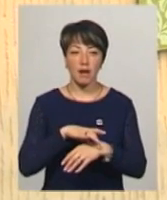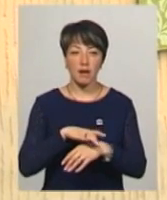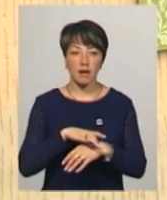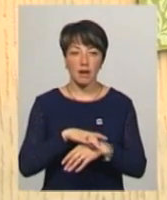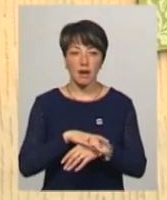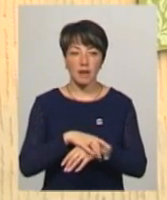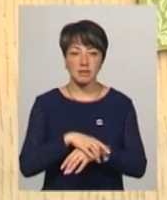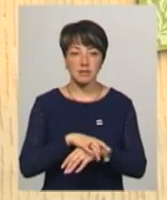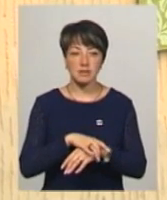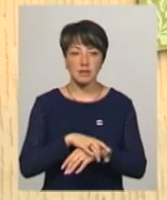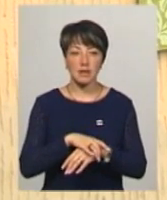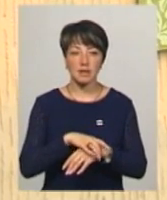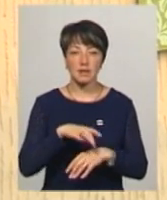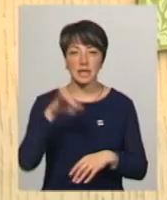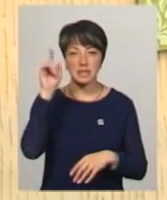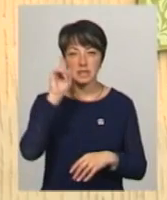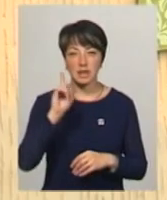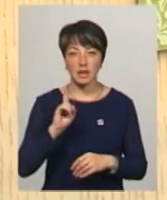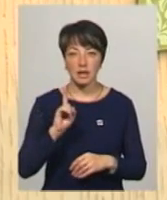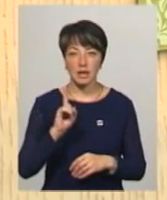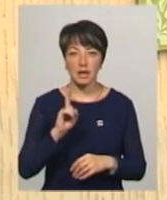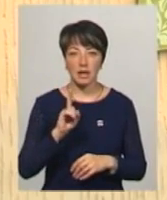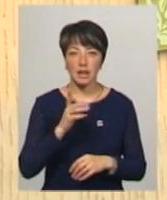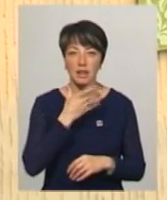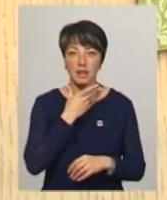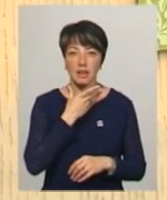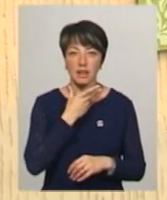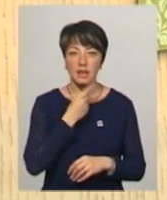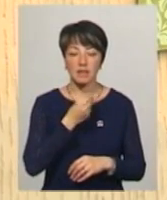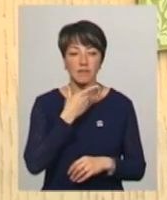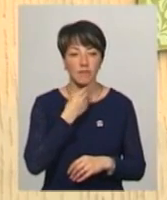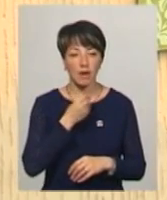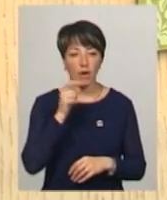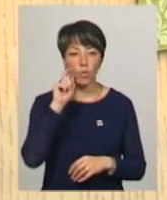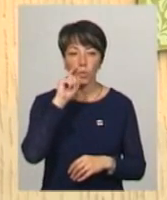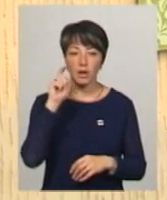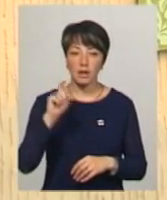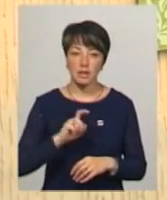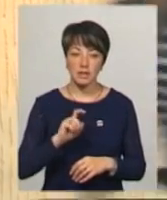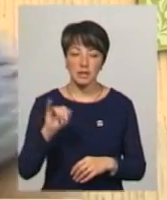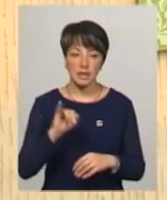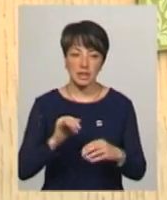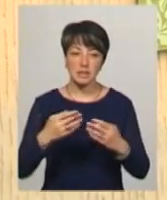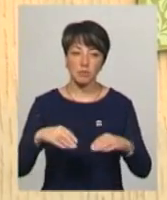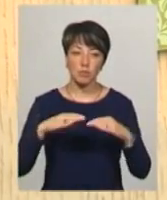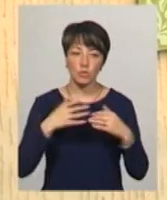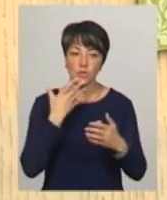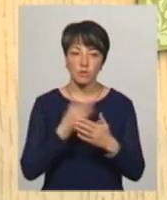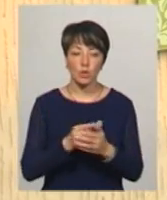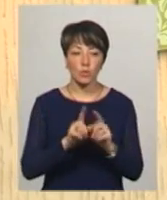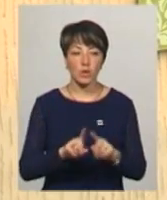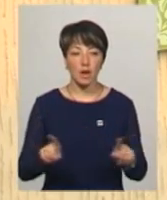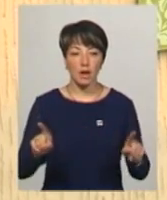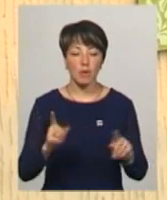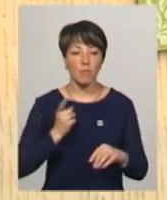Ізраїль, Литва, звичайно ж Україна і запропонують своє унікальне